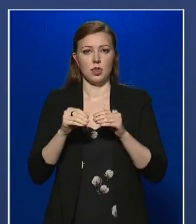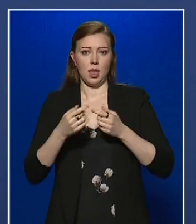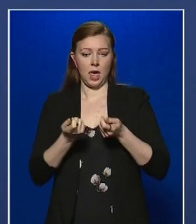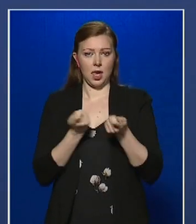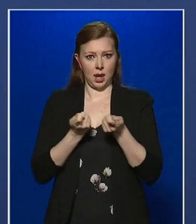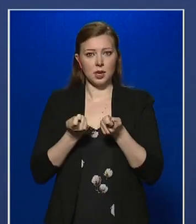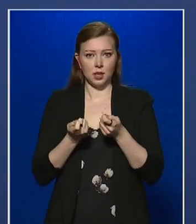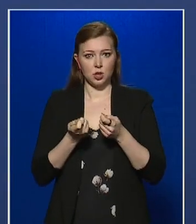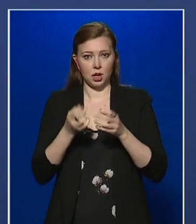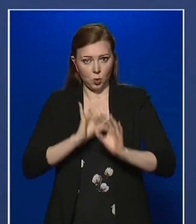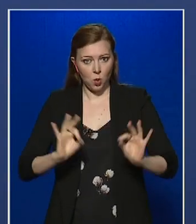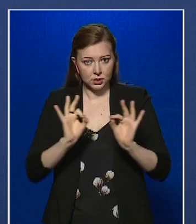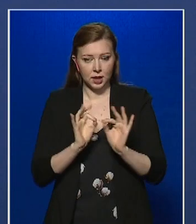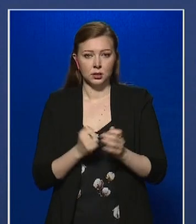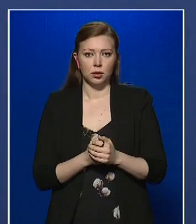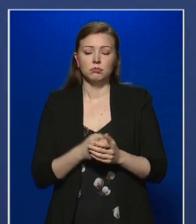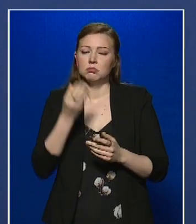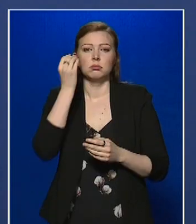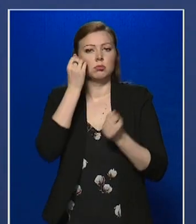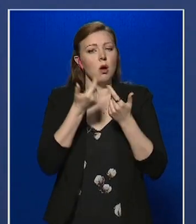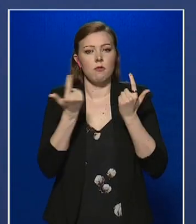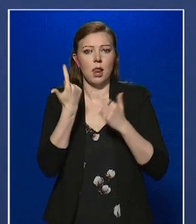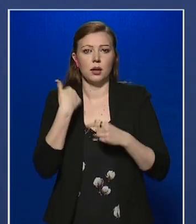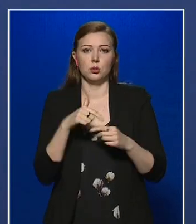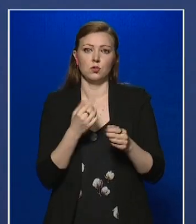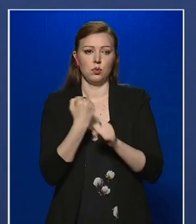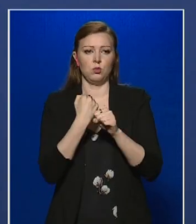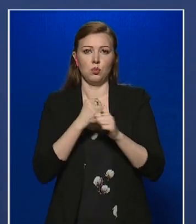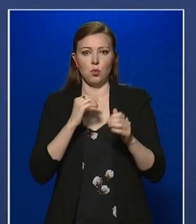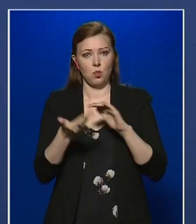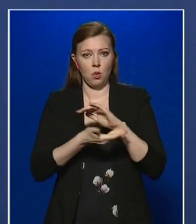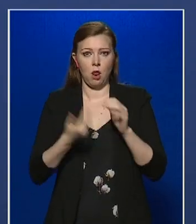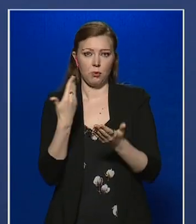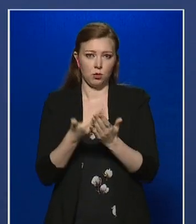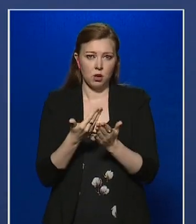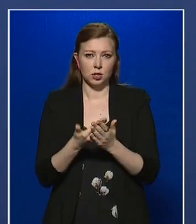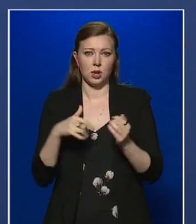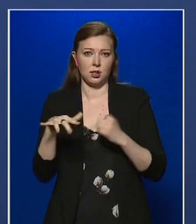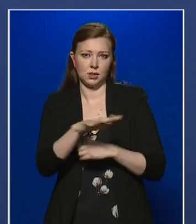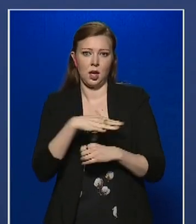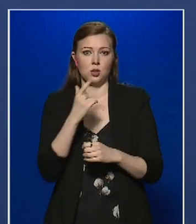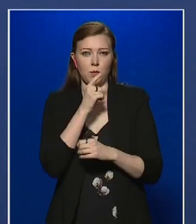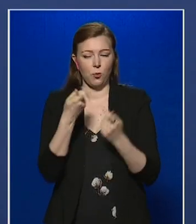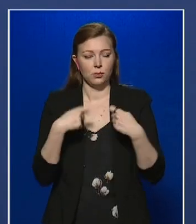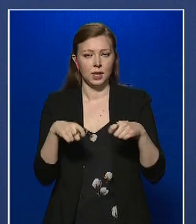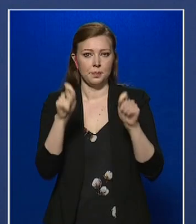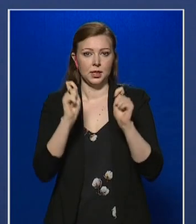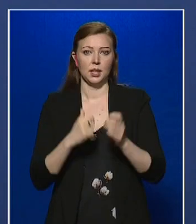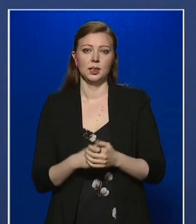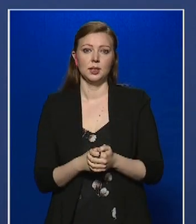irányítását, egyértelmű volt, hogy munkaalapú gazdaságot, társadalmat fogunk építeni.